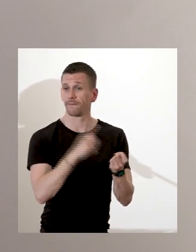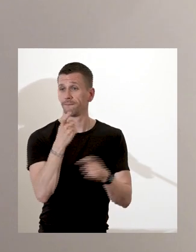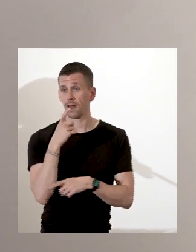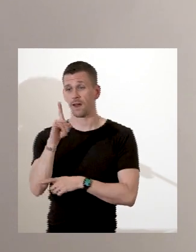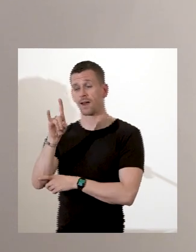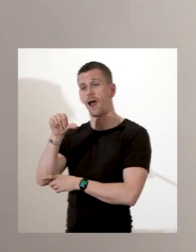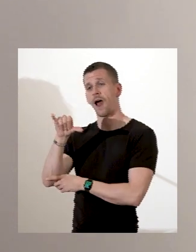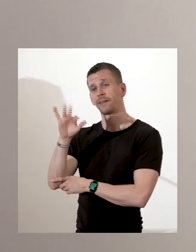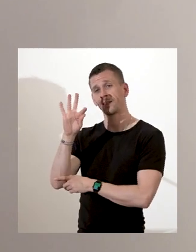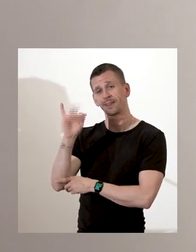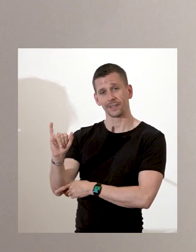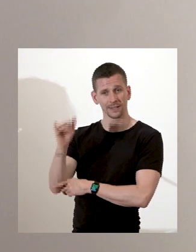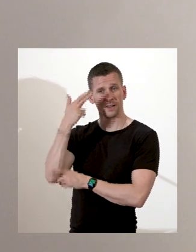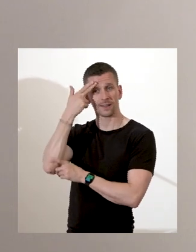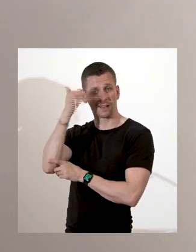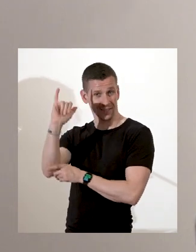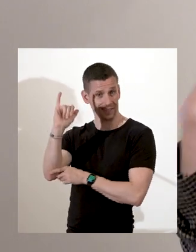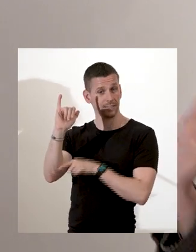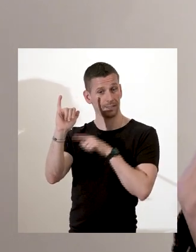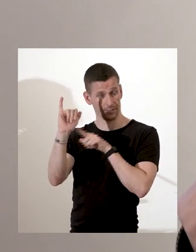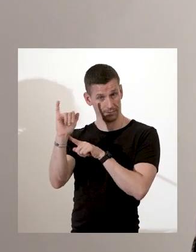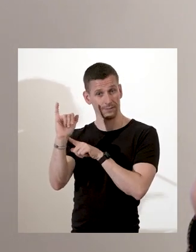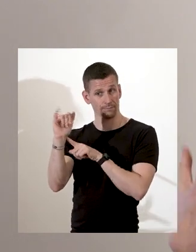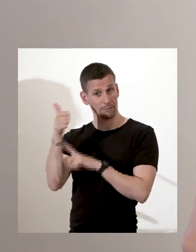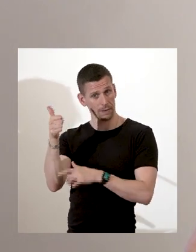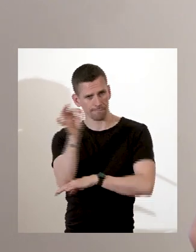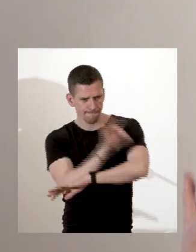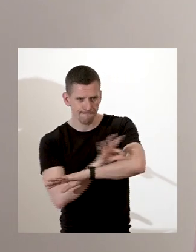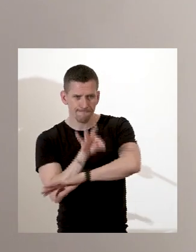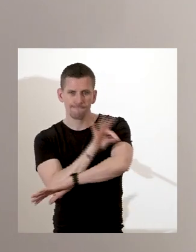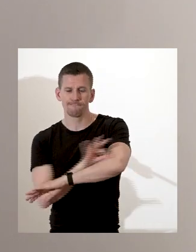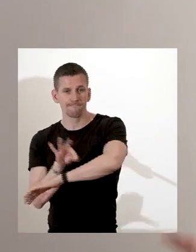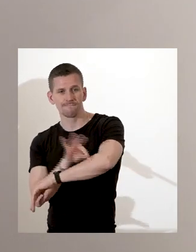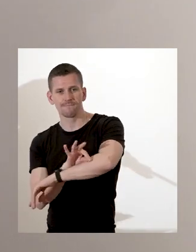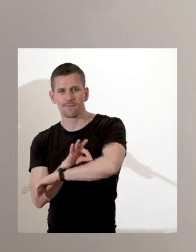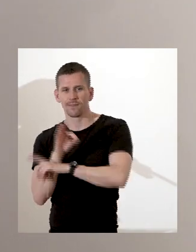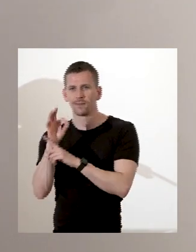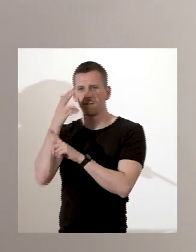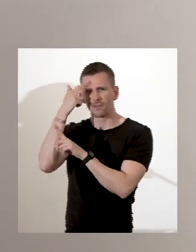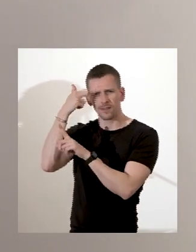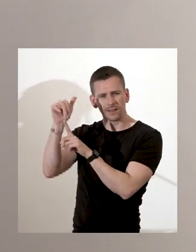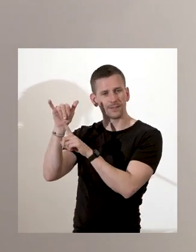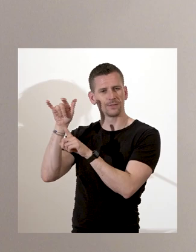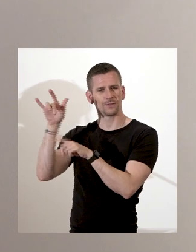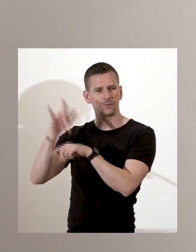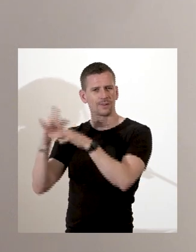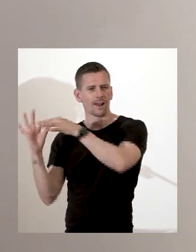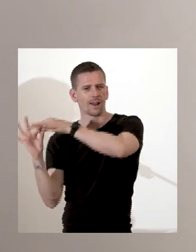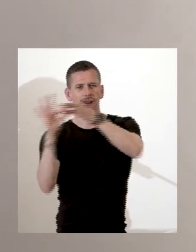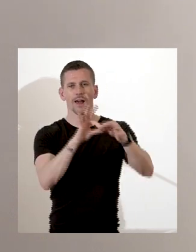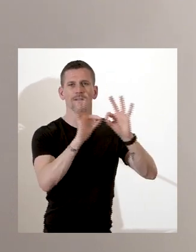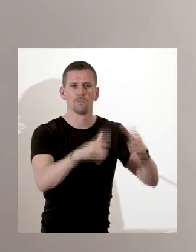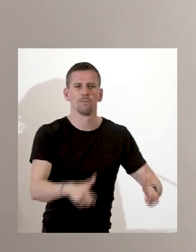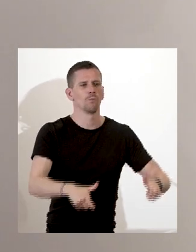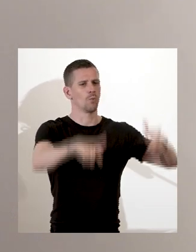à un autre monument qui se trouve cette fois-ci de l'autre côté de l'Atlantique, à Ouida, au Bénin, la porte du non-retour. C